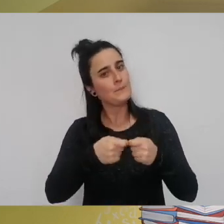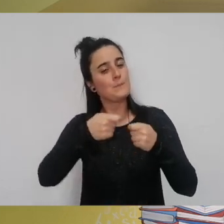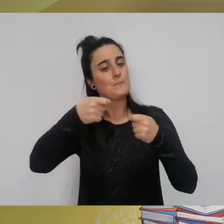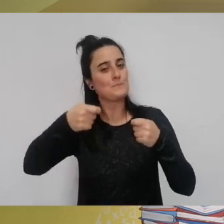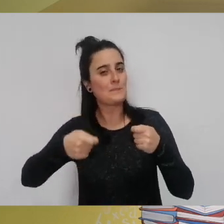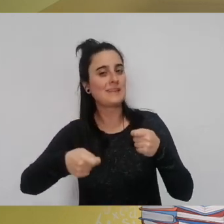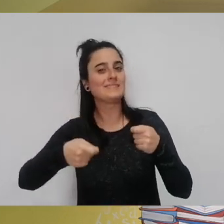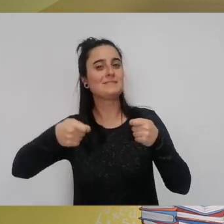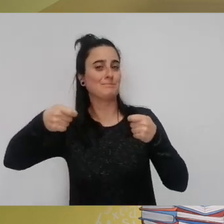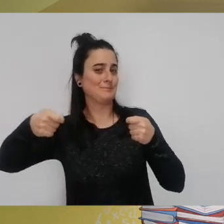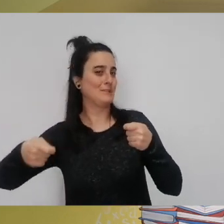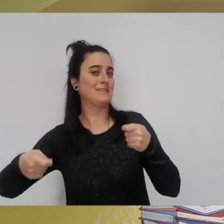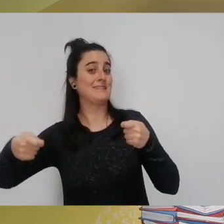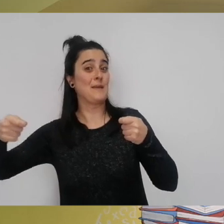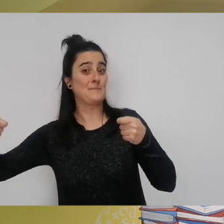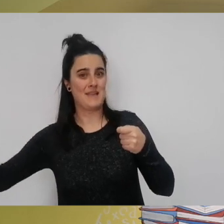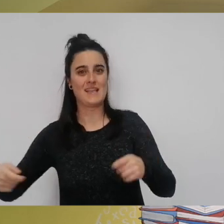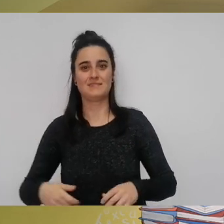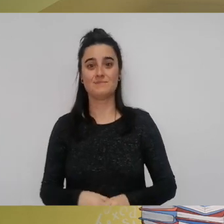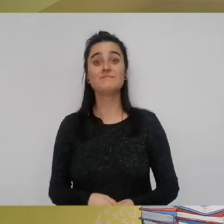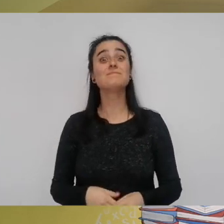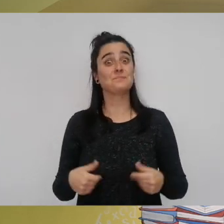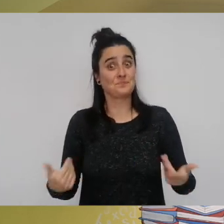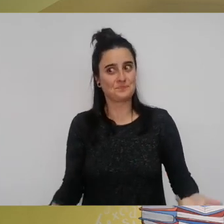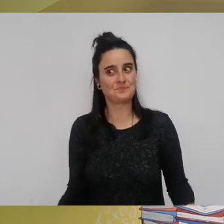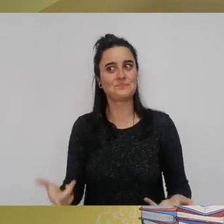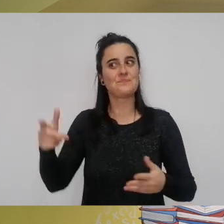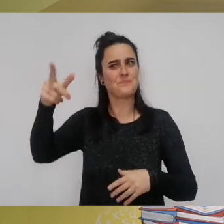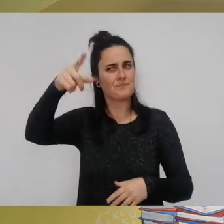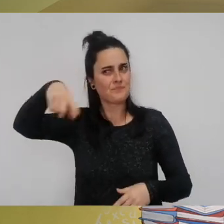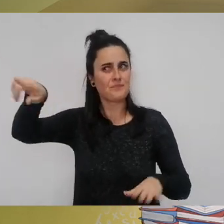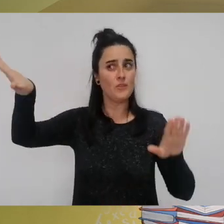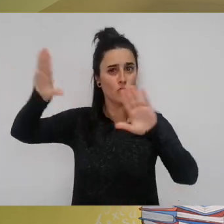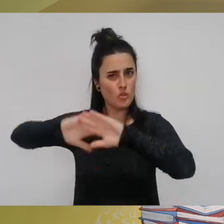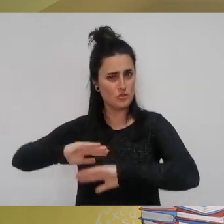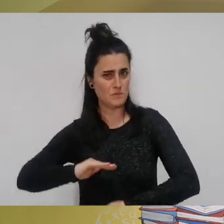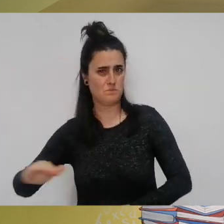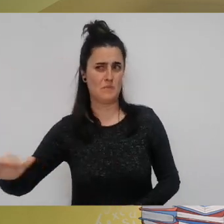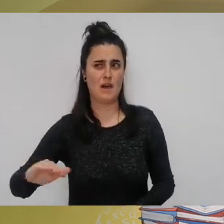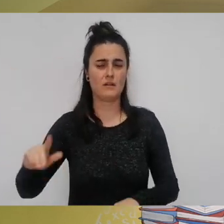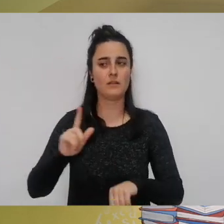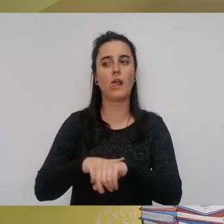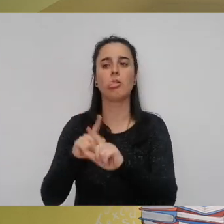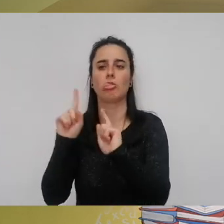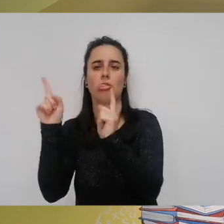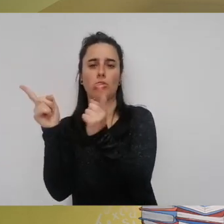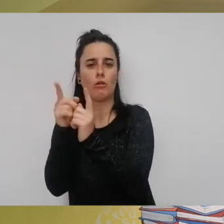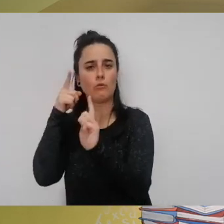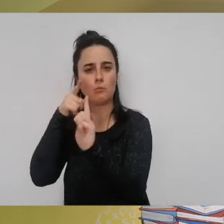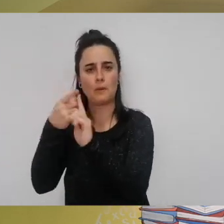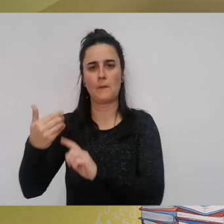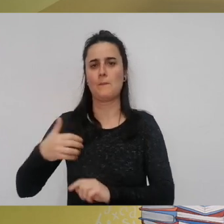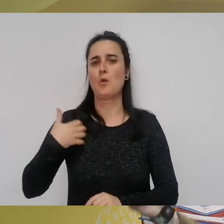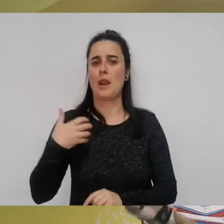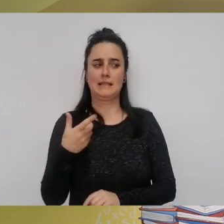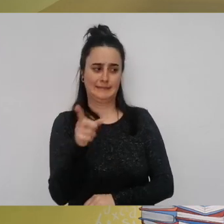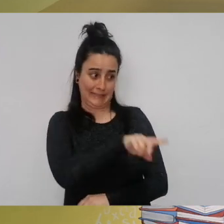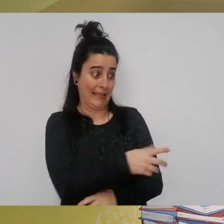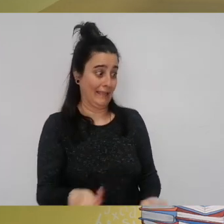izango da horrela gauekok den boraguchiago izango dute zuek zirikatzeko